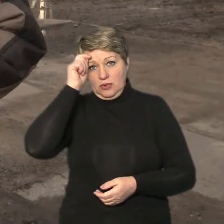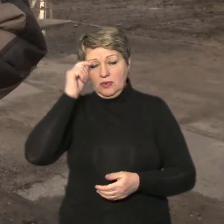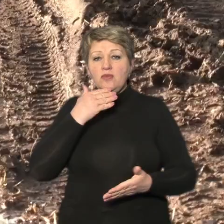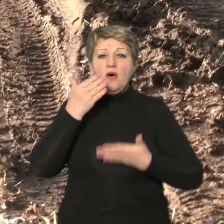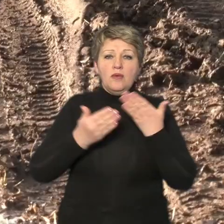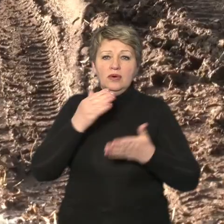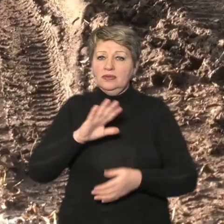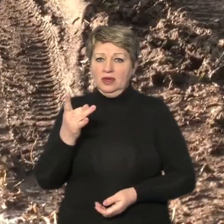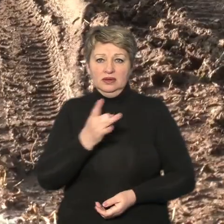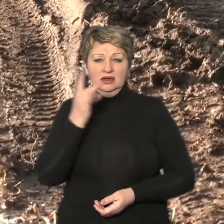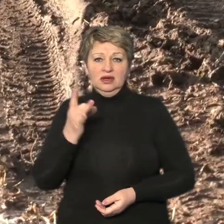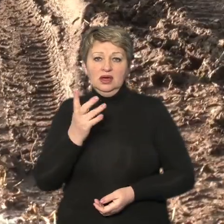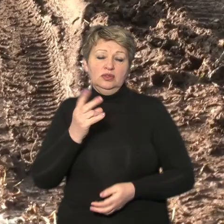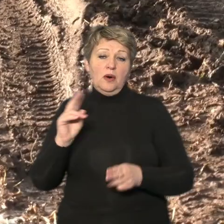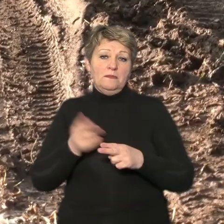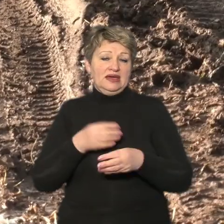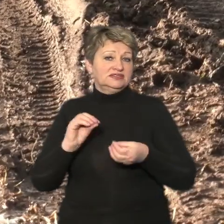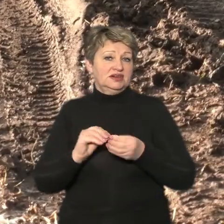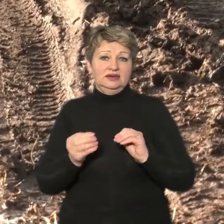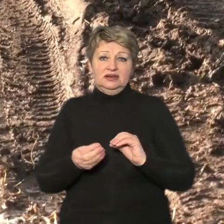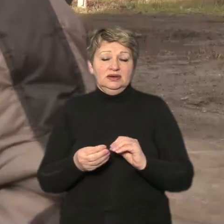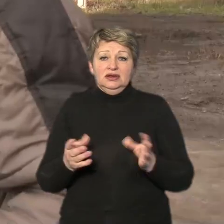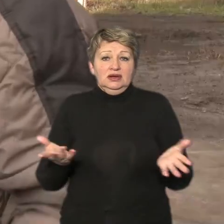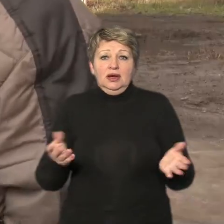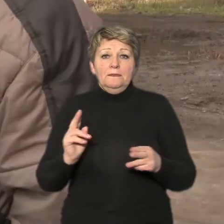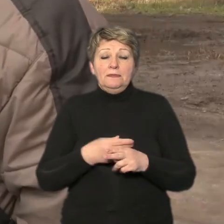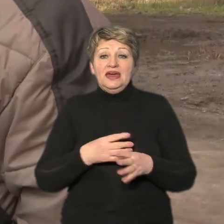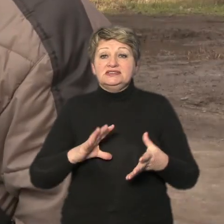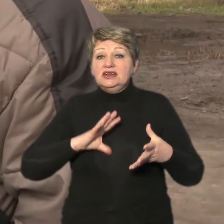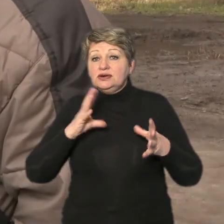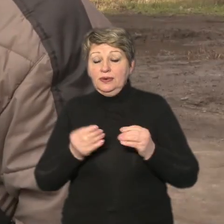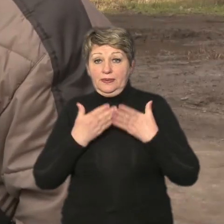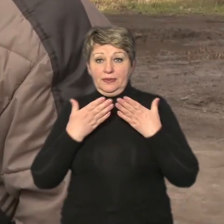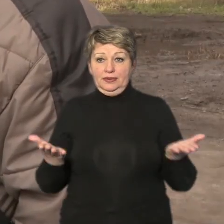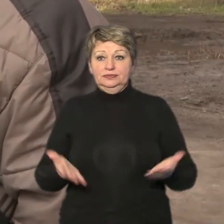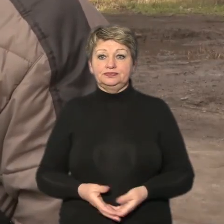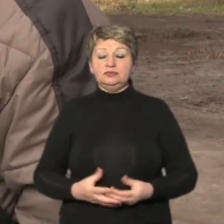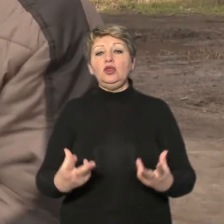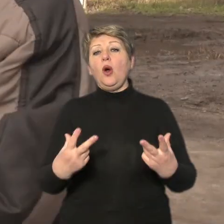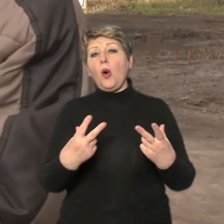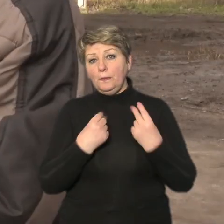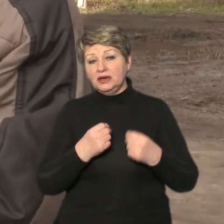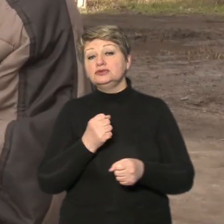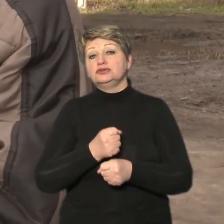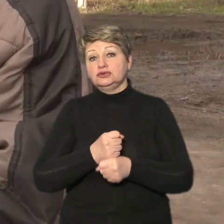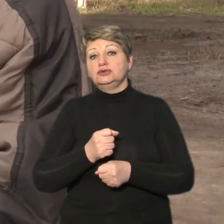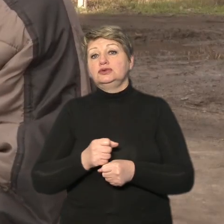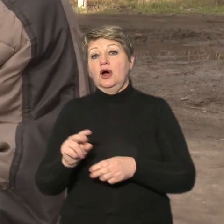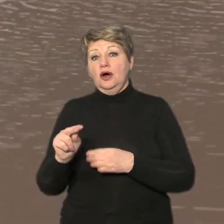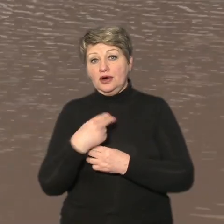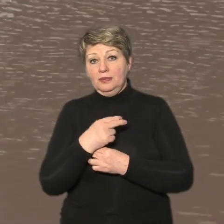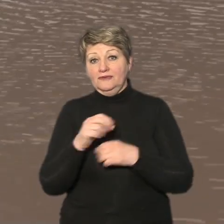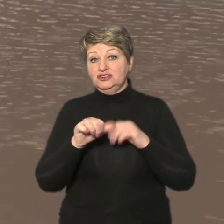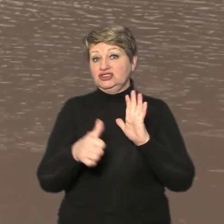втім каже усе безрезультатно пообіцяли зробити ремонт коли пообіцяли ну це є був 16-му